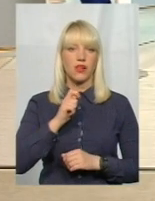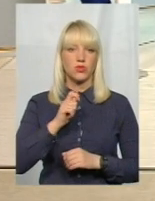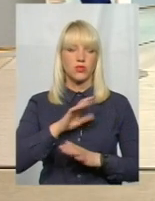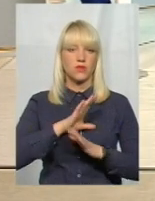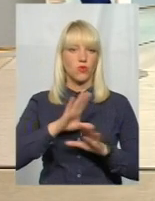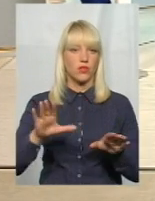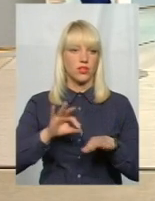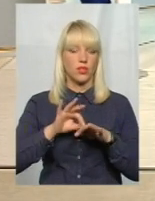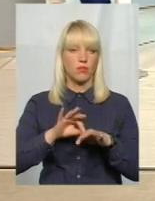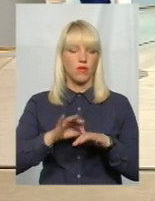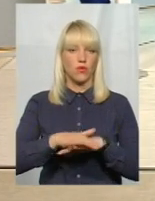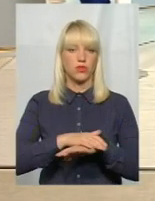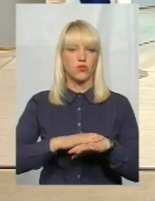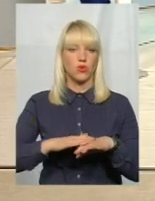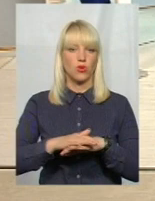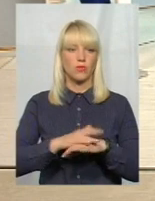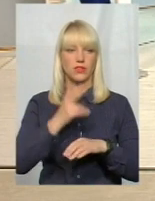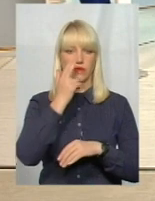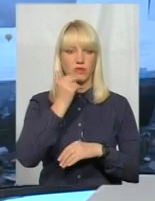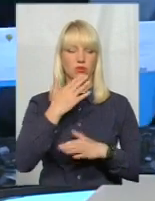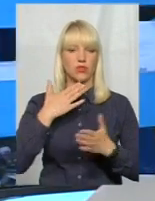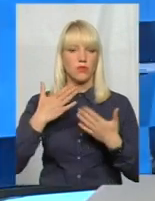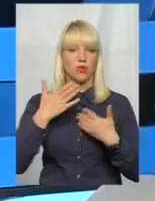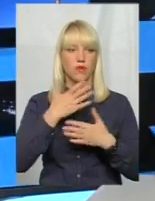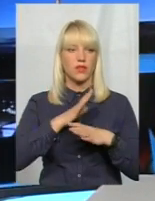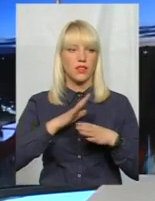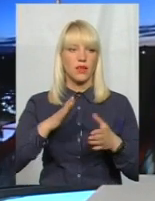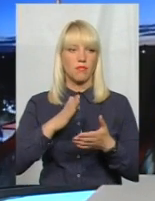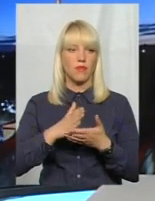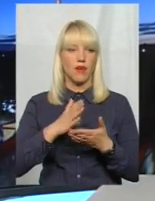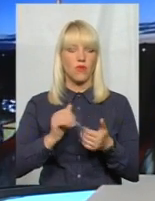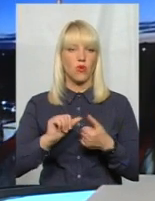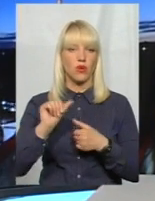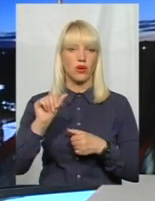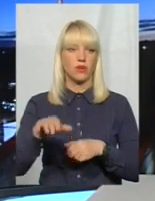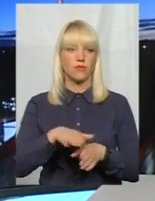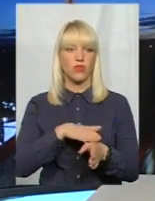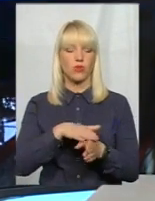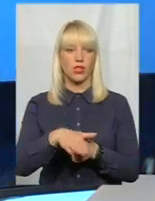з громадою, звички спілкуватися не мав, крім виконання